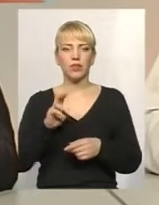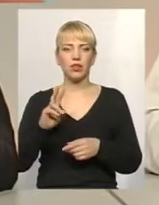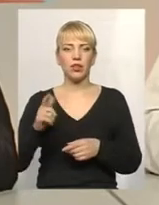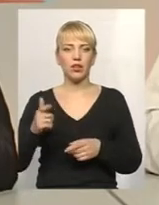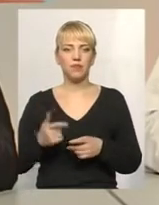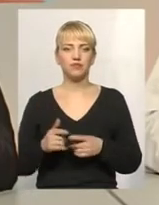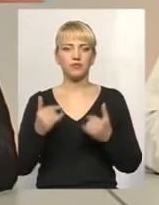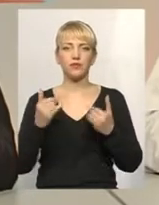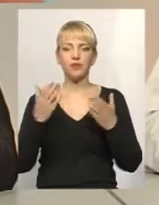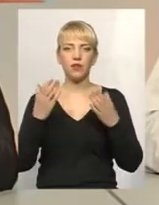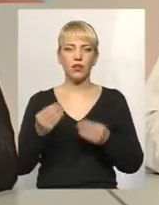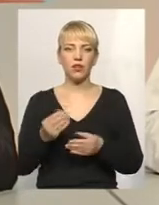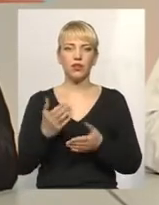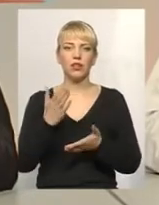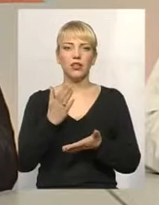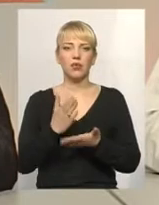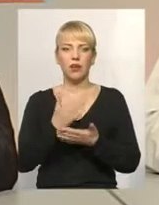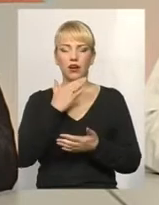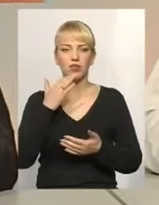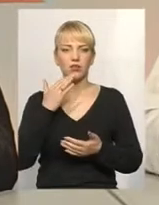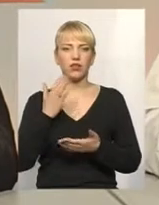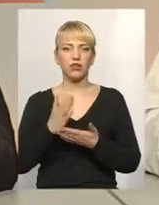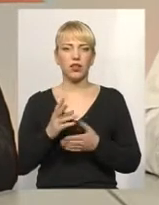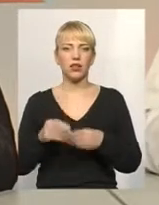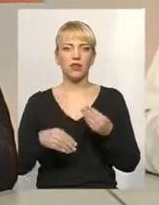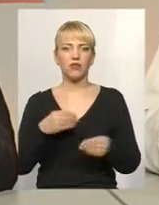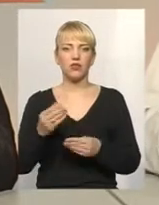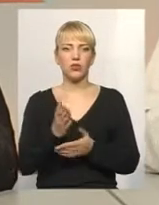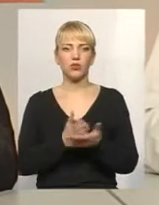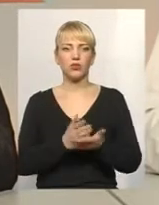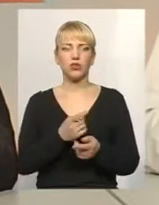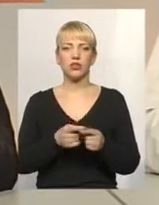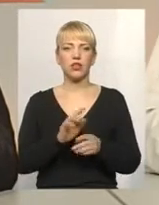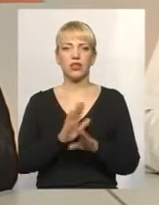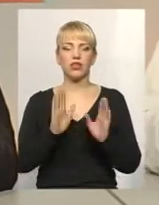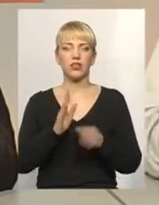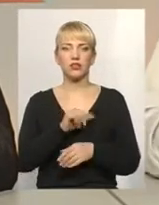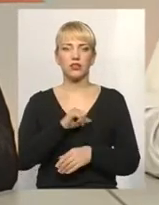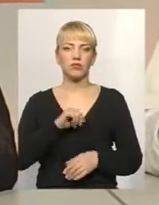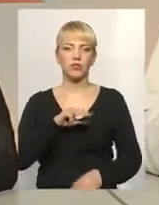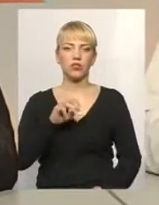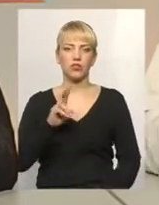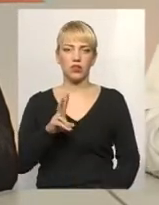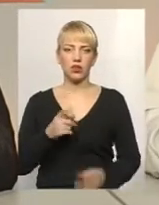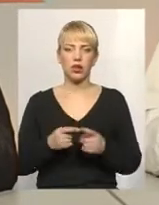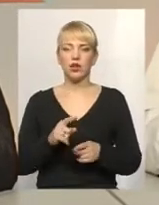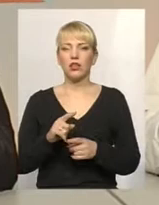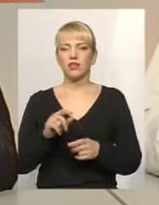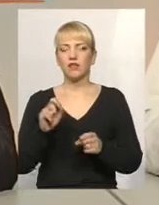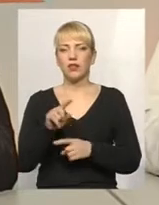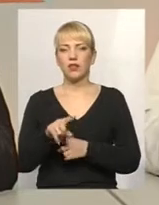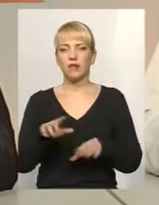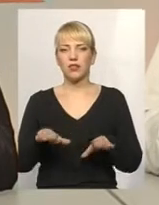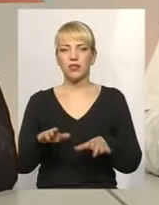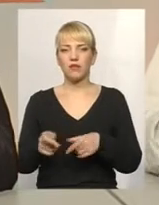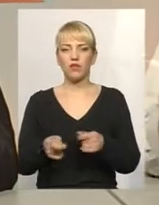сьогоднішній день дуже багато існує надавачів послуг. Це не тільки один жек. Завдання місцевої влади на